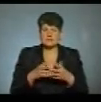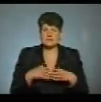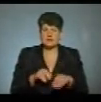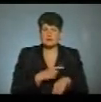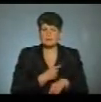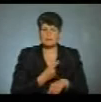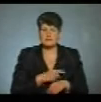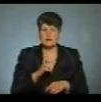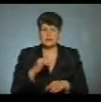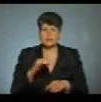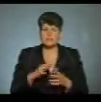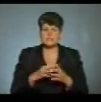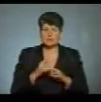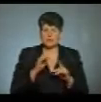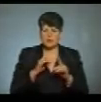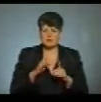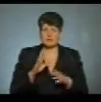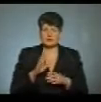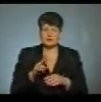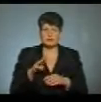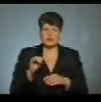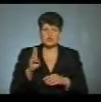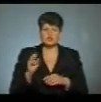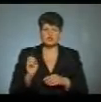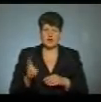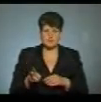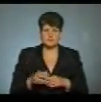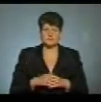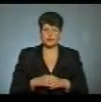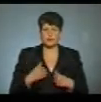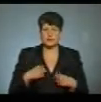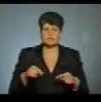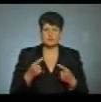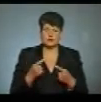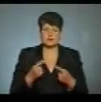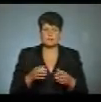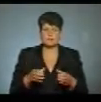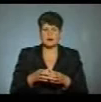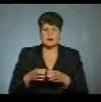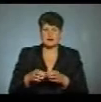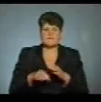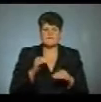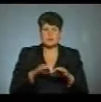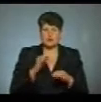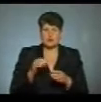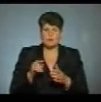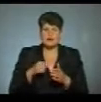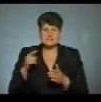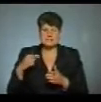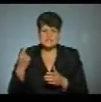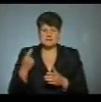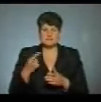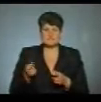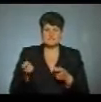медицини Байковецької сільської ради Володимир Мещак. «У нас створена мобільна бригада для відбору москів, ввеземо їх в